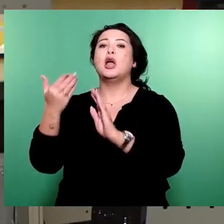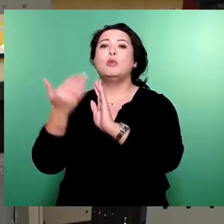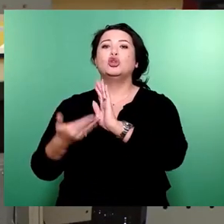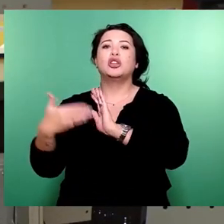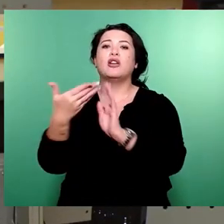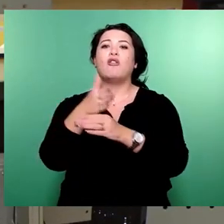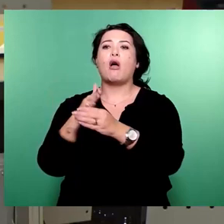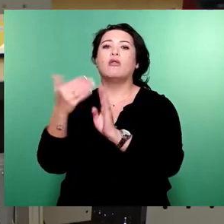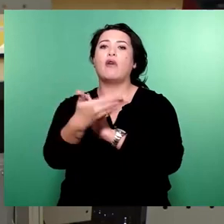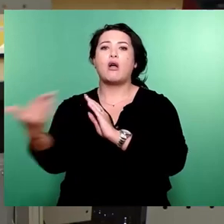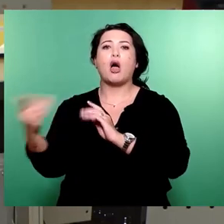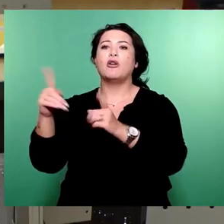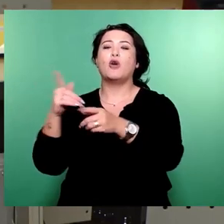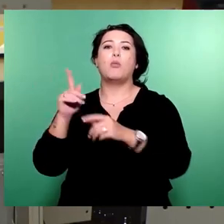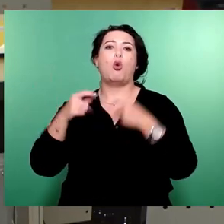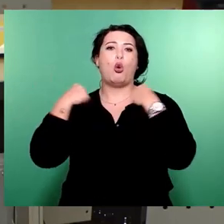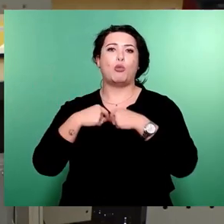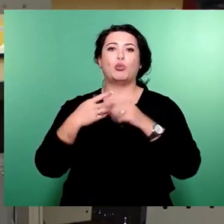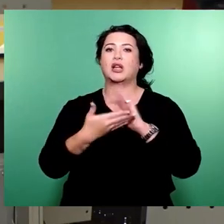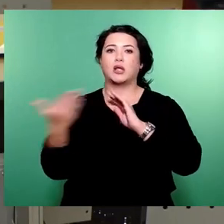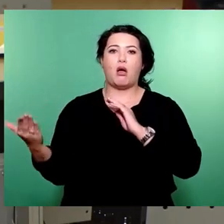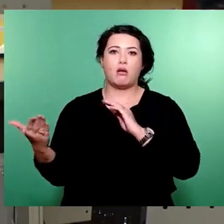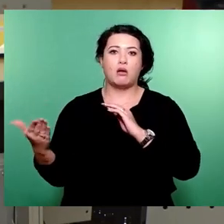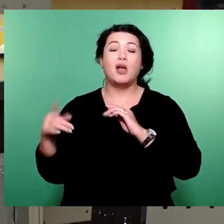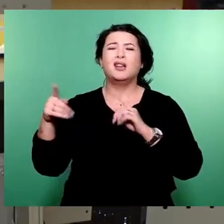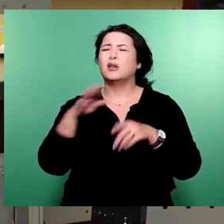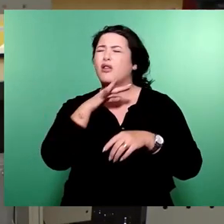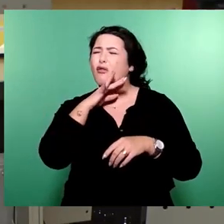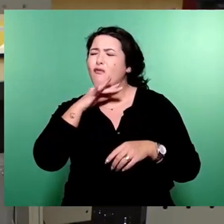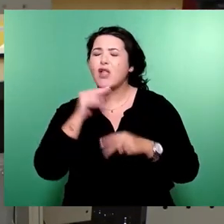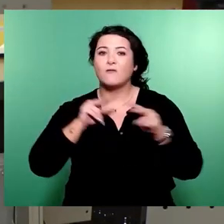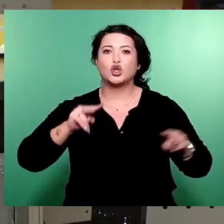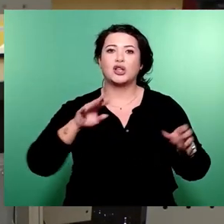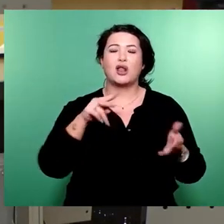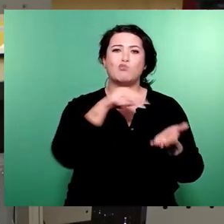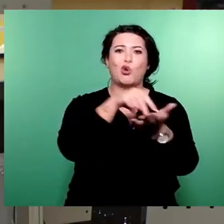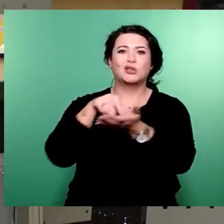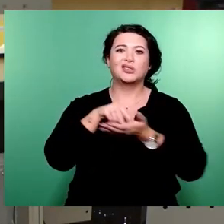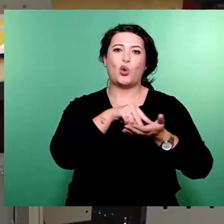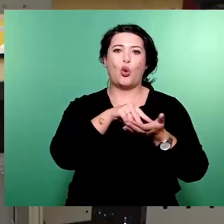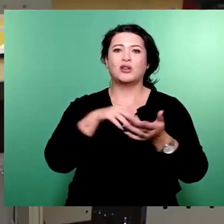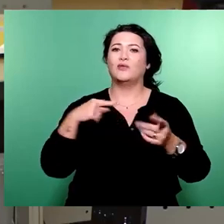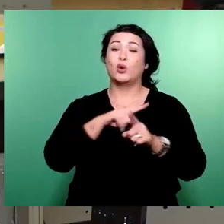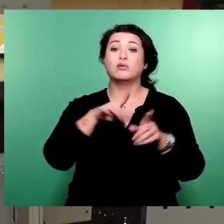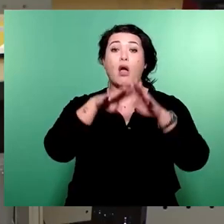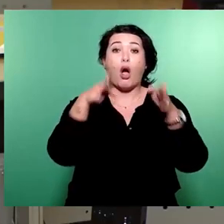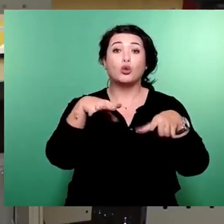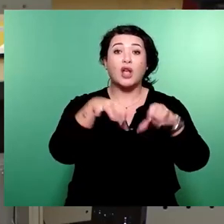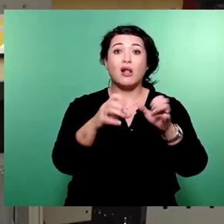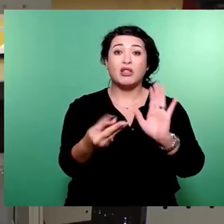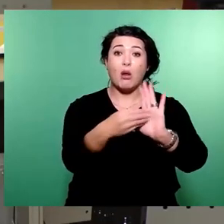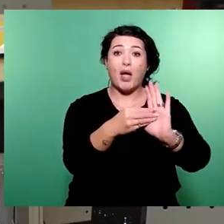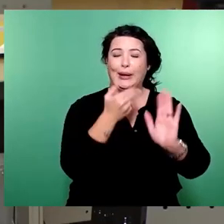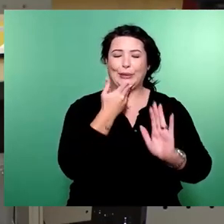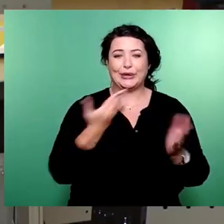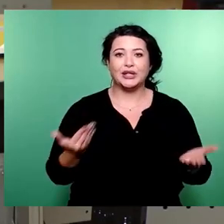sind. Schauen Sie sich diese unendlich vielen Positionen an, die nicht im Haushalt drin sind. Jede Einzel